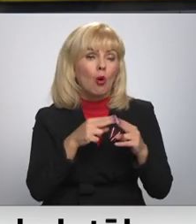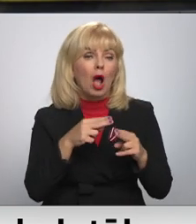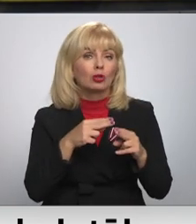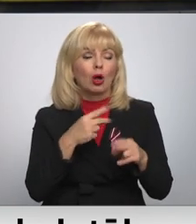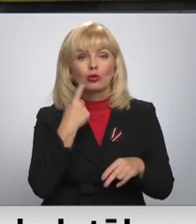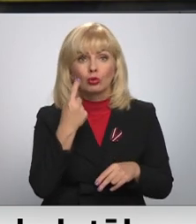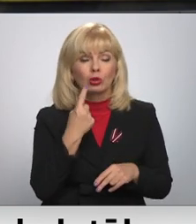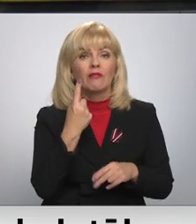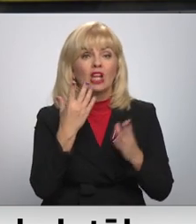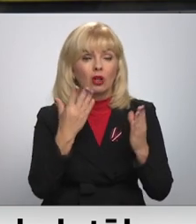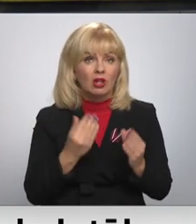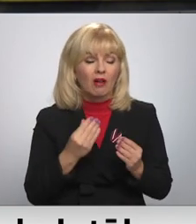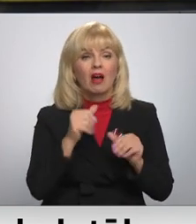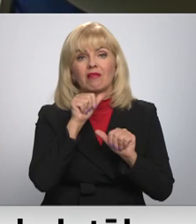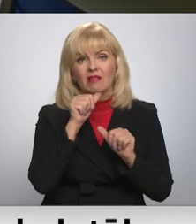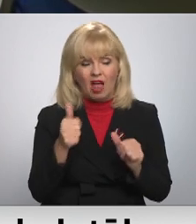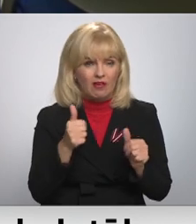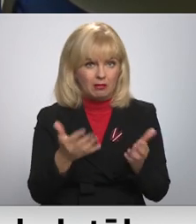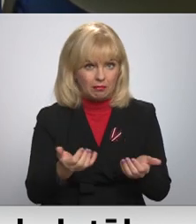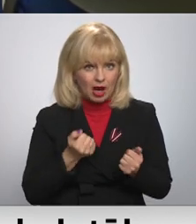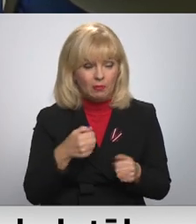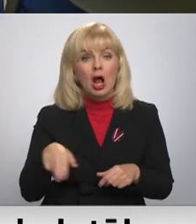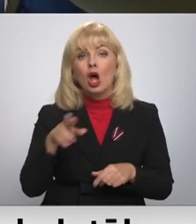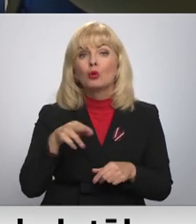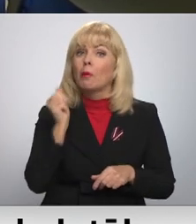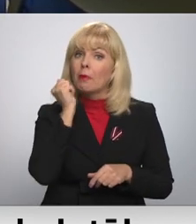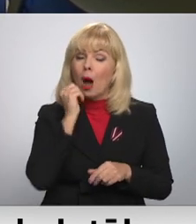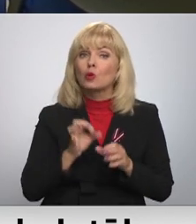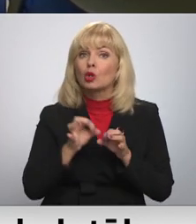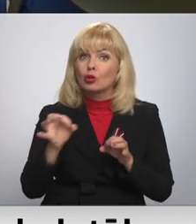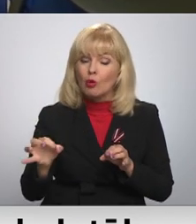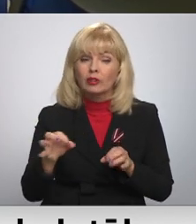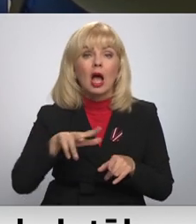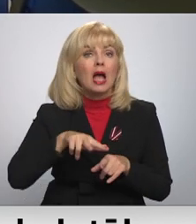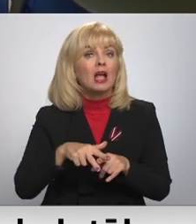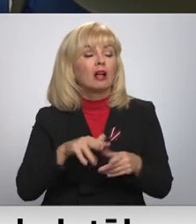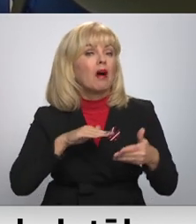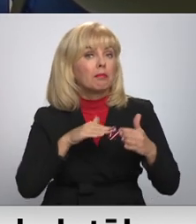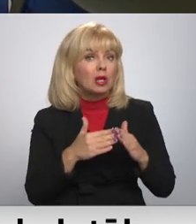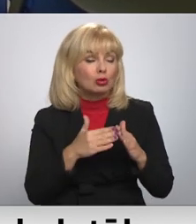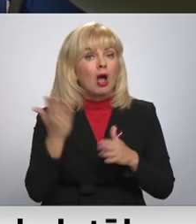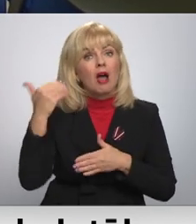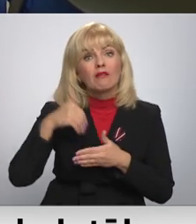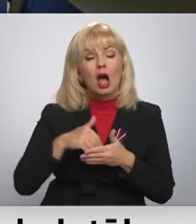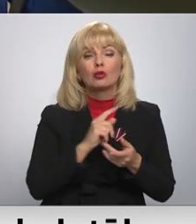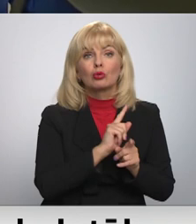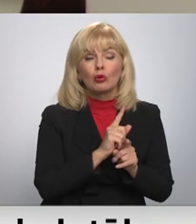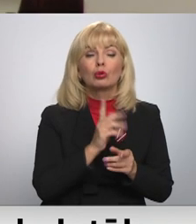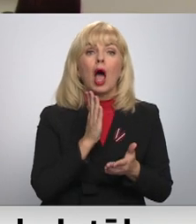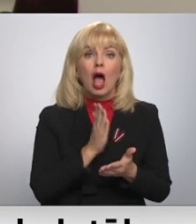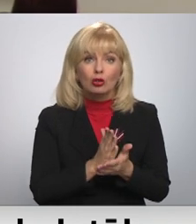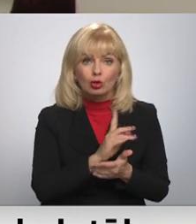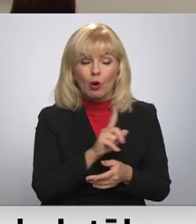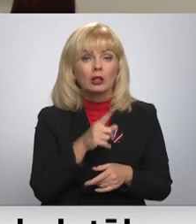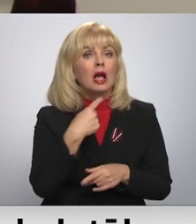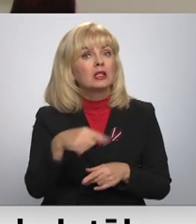reāli vienā dienā paņemt nevar. Dobeles un Bauskas novados, kā arī Jaugavas pilsētā, vēstures skolotāji esot. Un